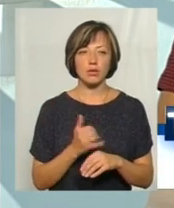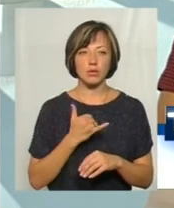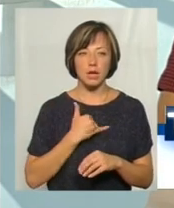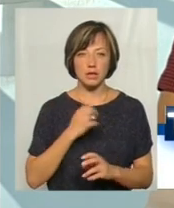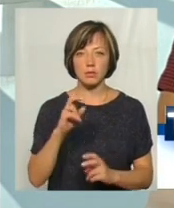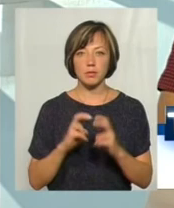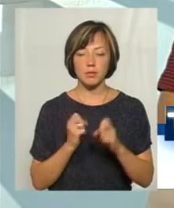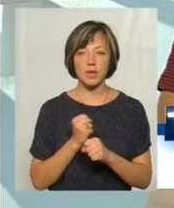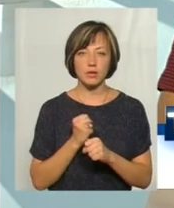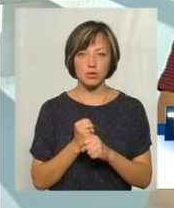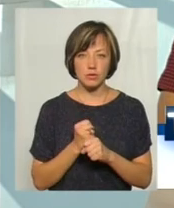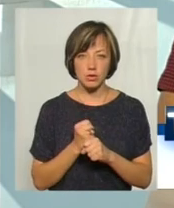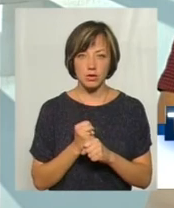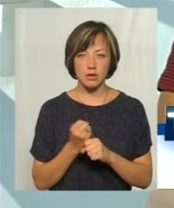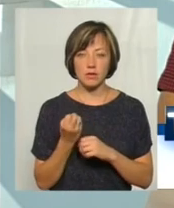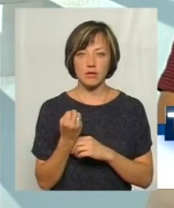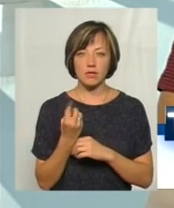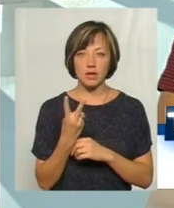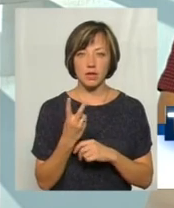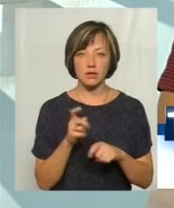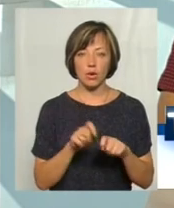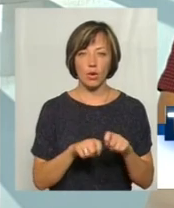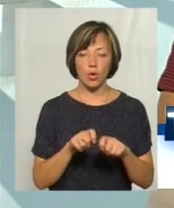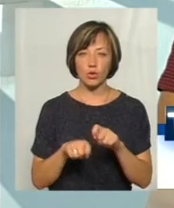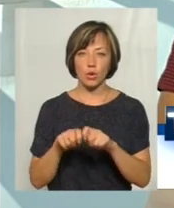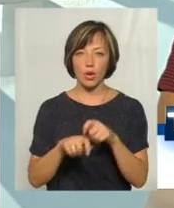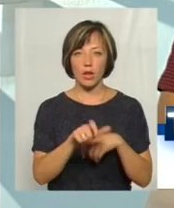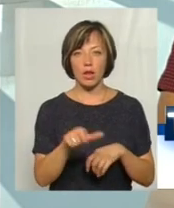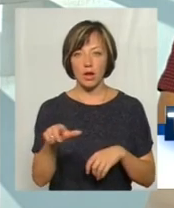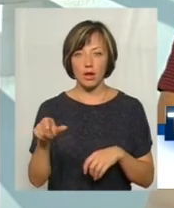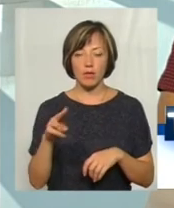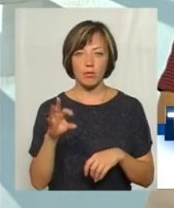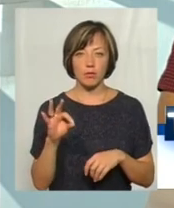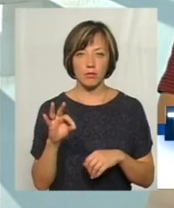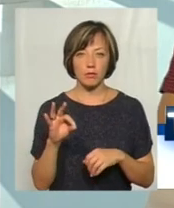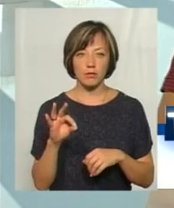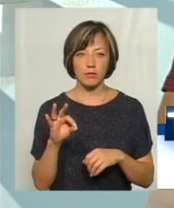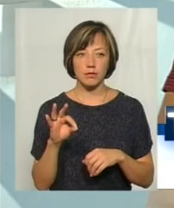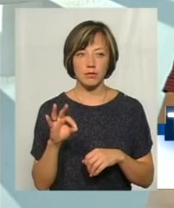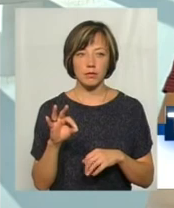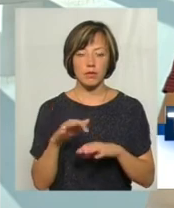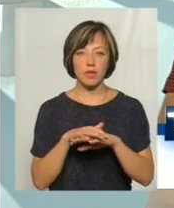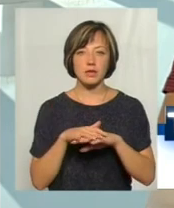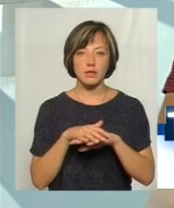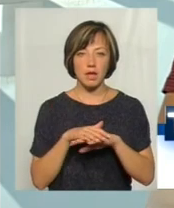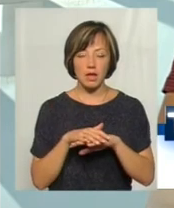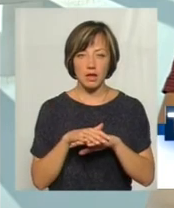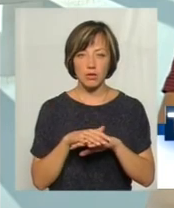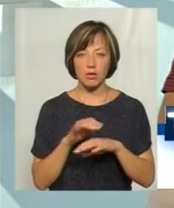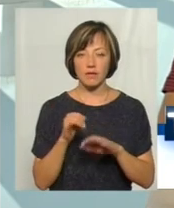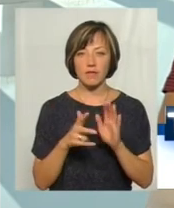на підприємстві працює 12 контролерів по населенню і